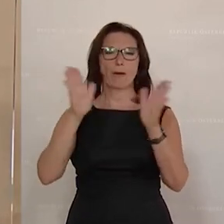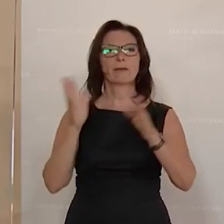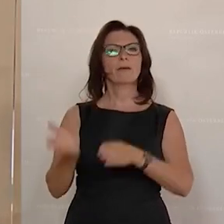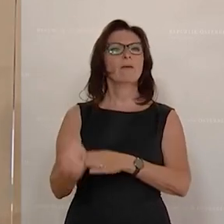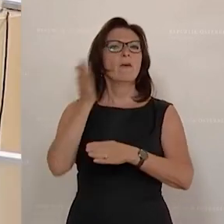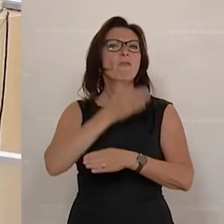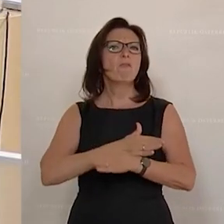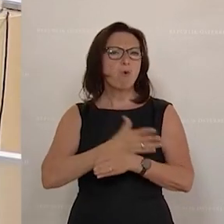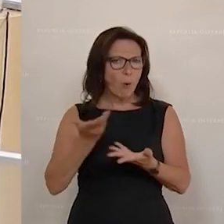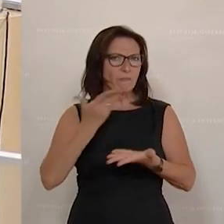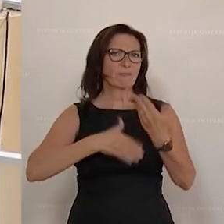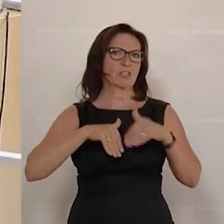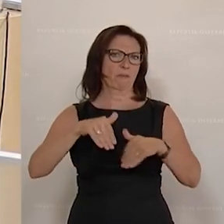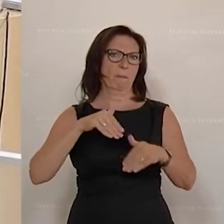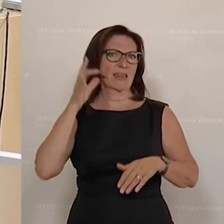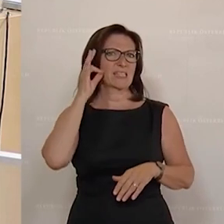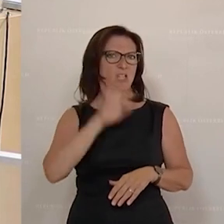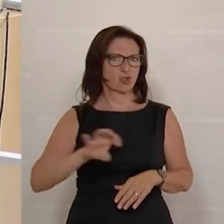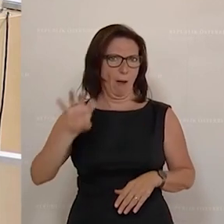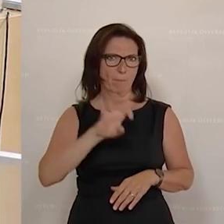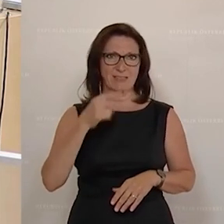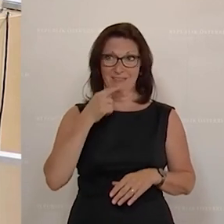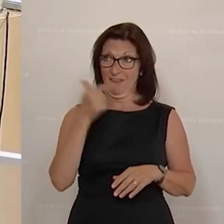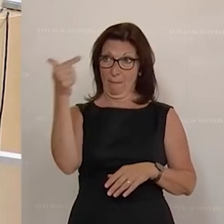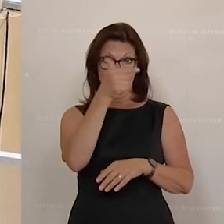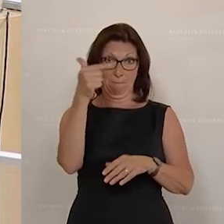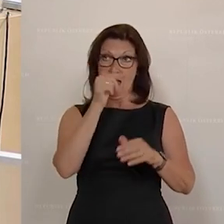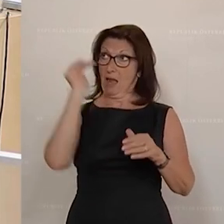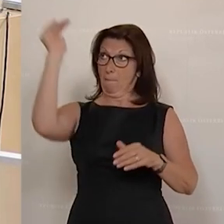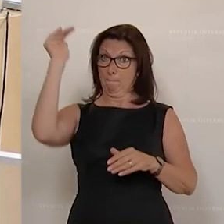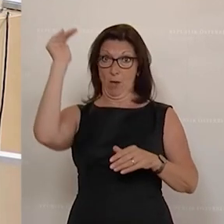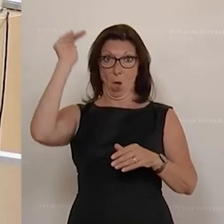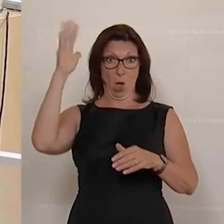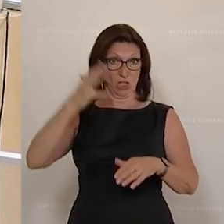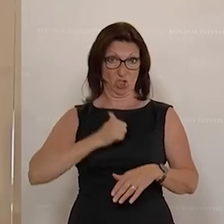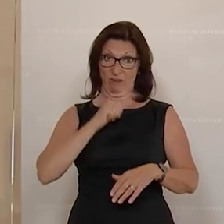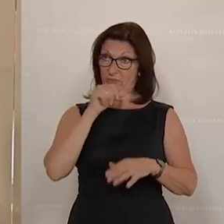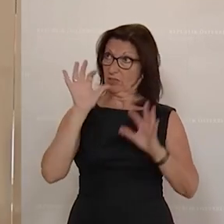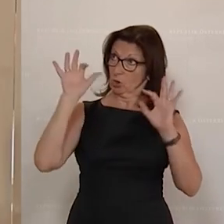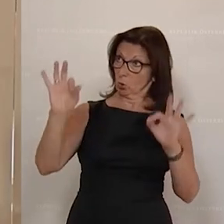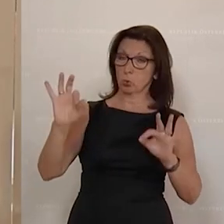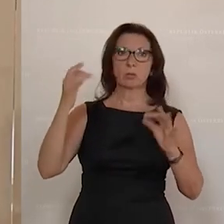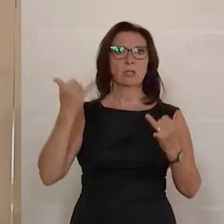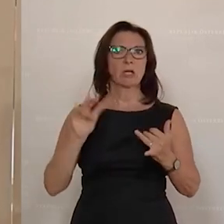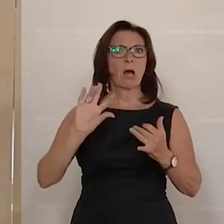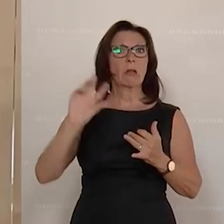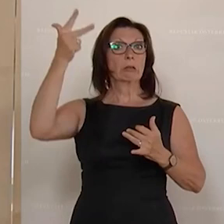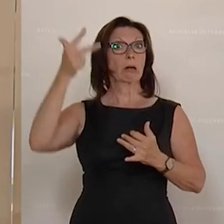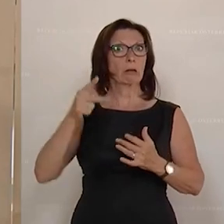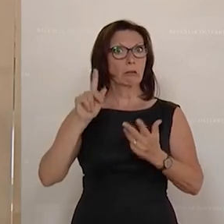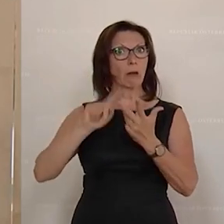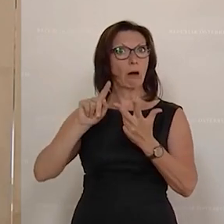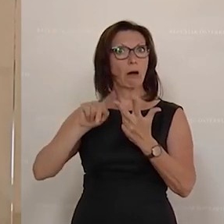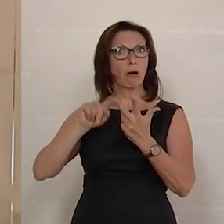Großartiges geleistet. Wenn man also mit diesen zwei Behörden nicht zurechtkommt, kann man sich jetzt an eine dritte Metastase der Bundesverwaltung